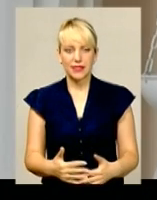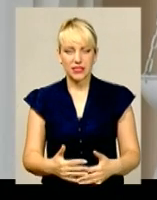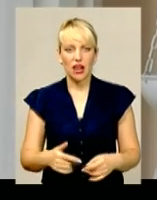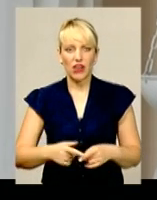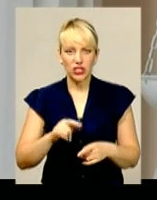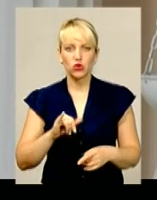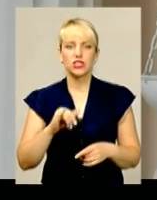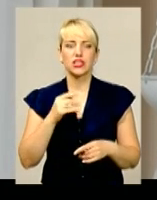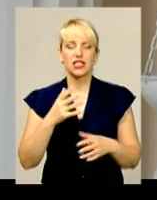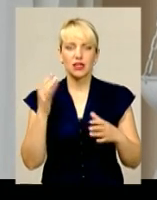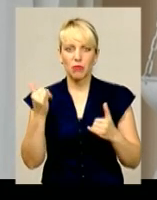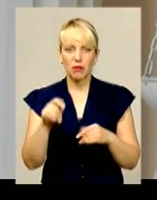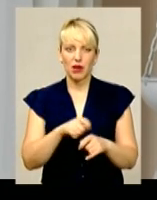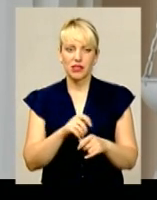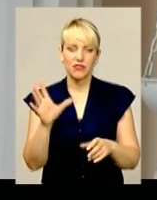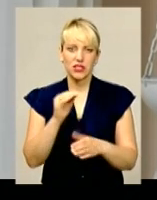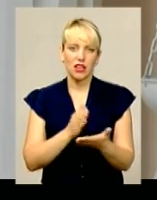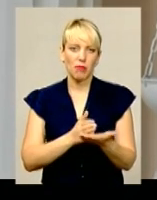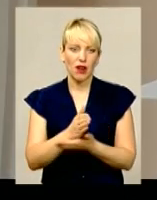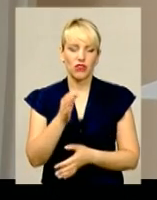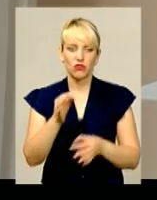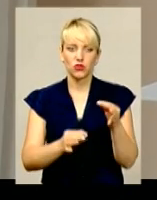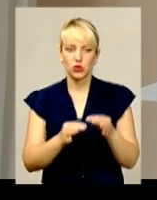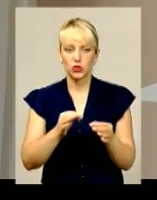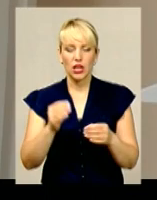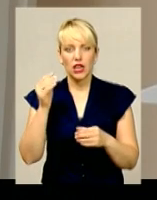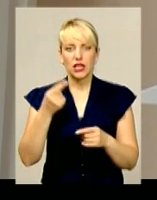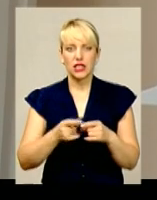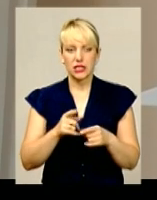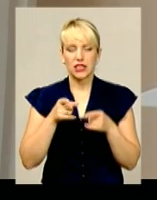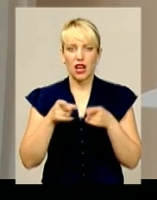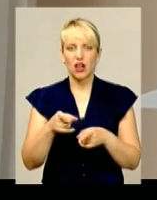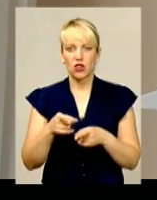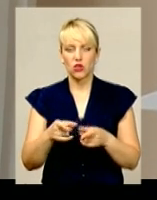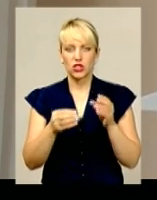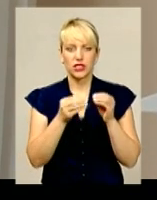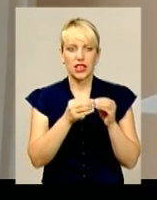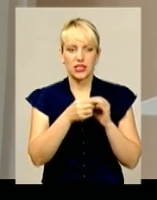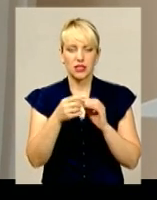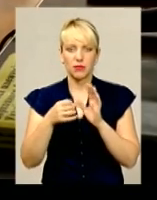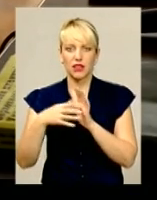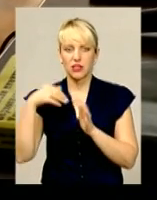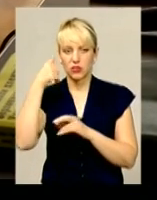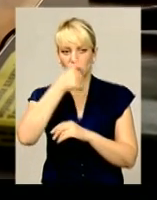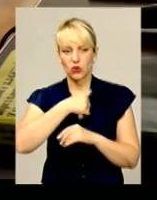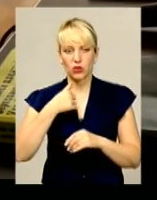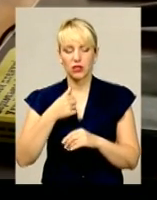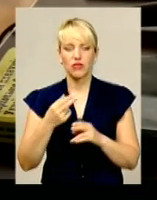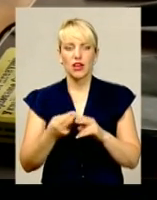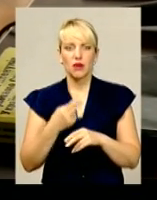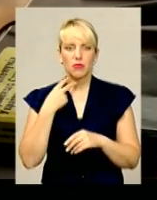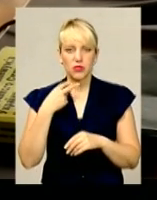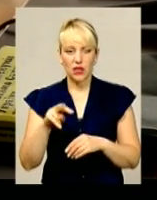усі матеріали провадження направлені до суду. Підозрюваним загрожує від 10 до 15 років позбавлення волі або